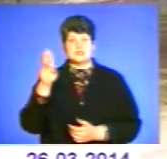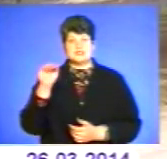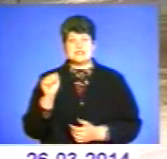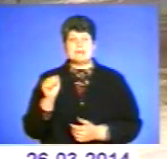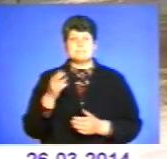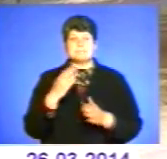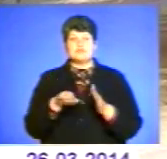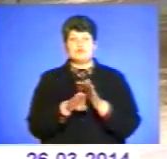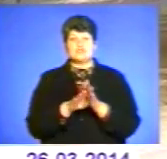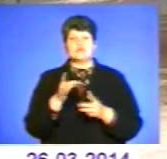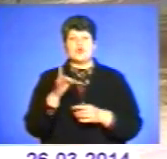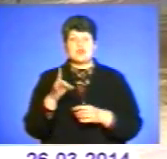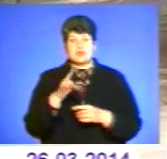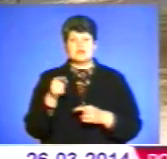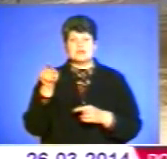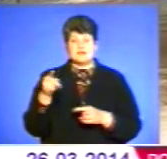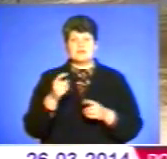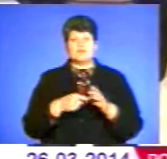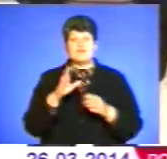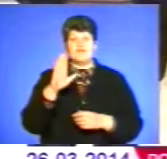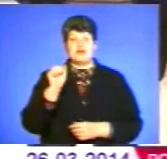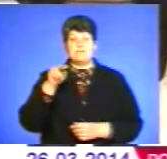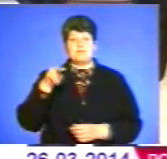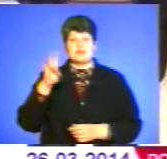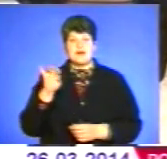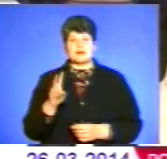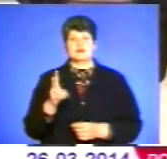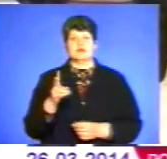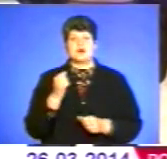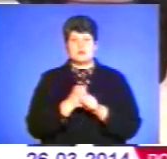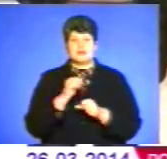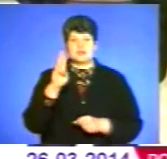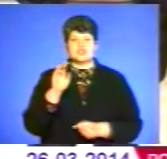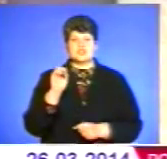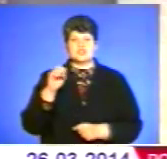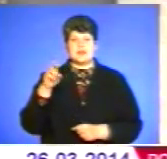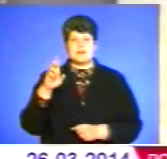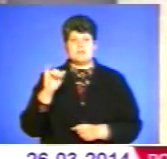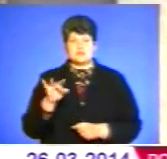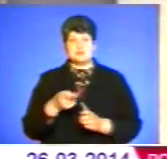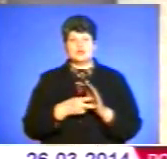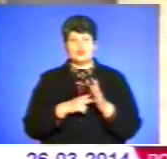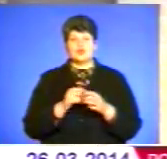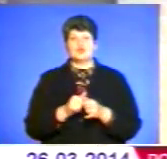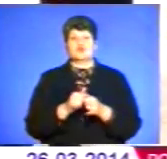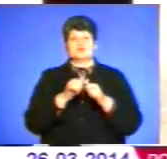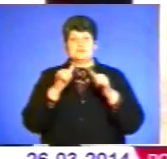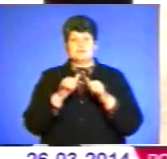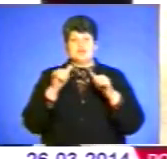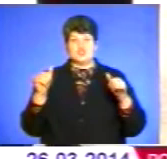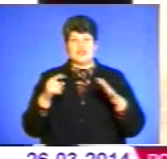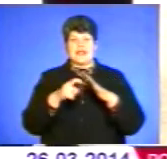У кар'єрі, що у новосілці, видобувають вапняки, виробляють щебінь. Керівники підприємства розповідають, що планують розширити кар'єр.